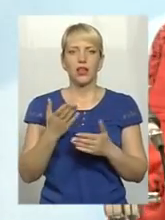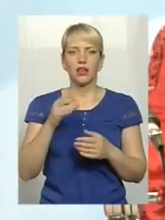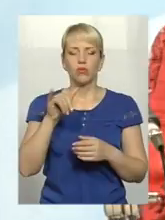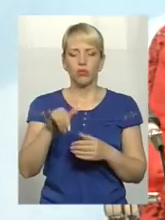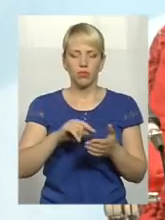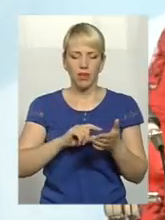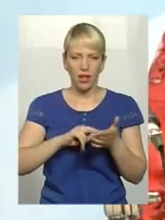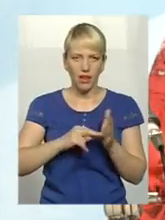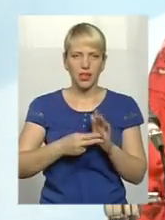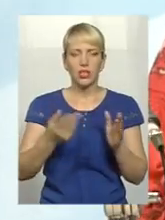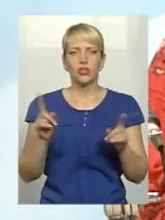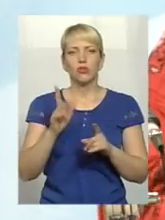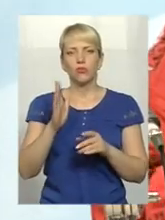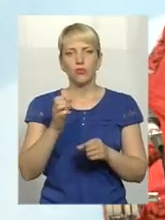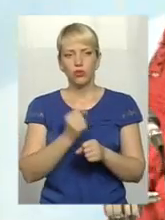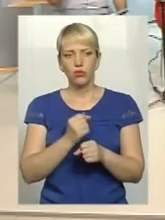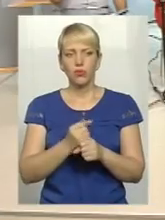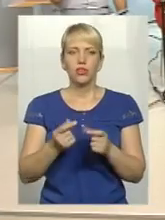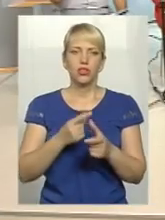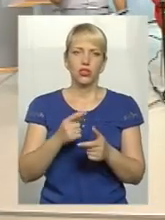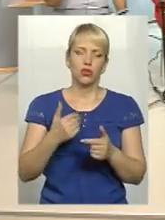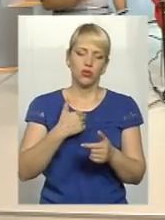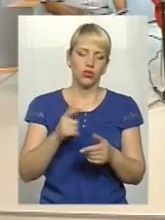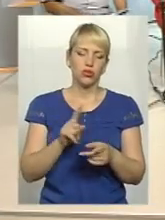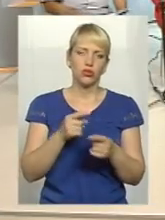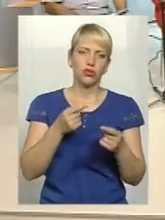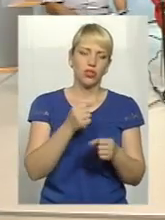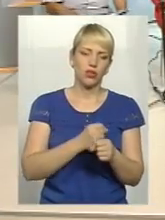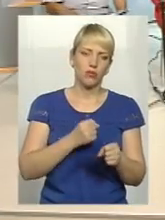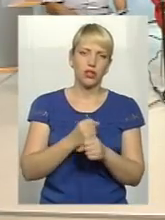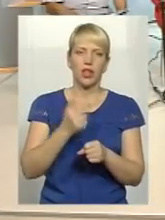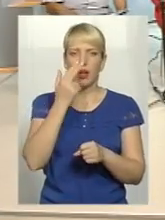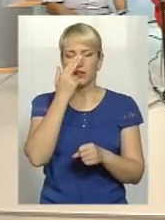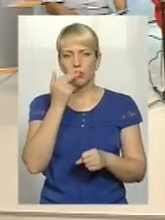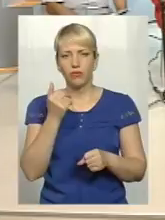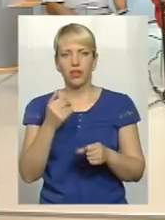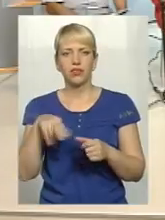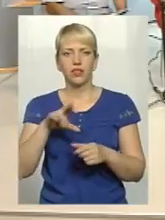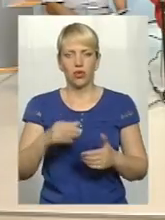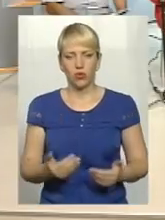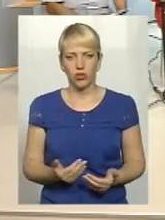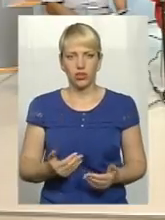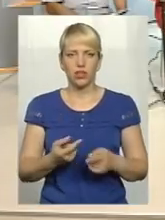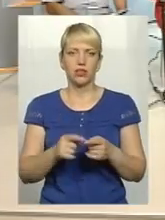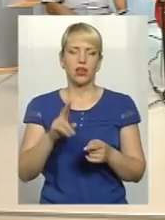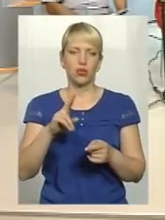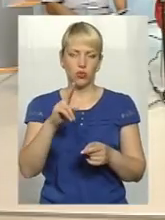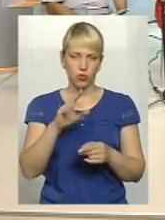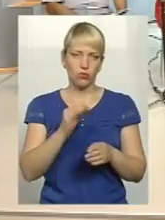що він має робити, чи хоче він соціалізуватися, чи хоче він адаптуватися, тоді поступово він вже буде звертатися